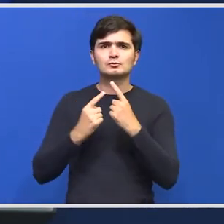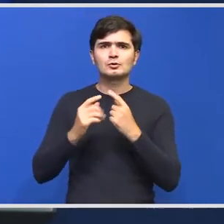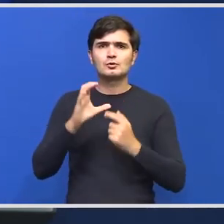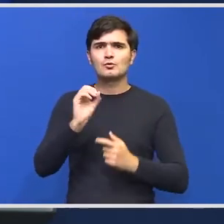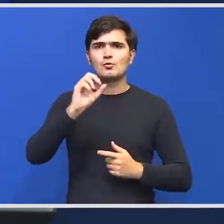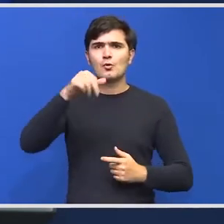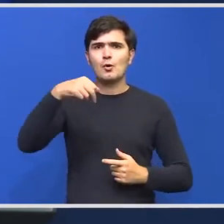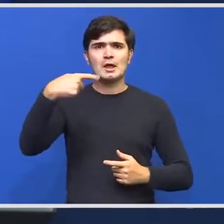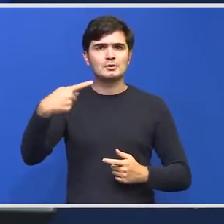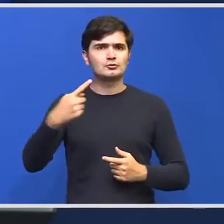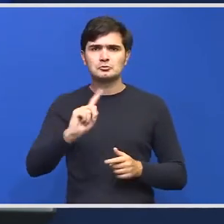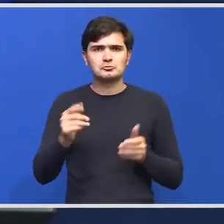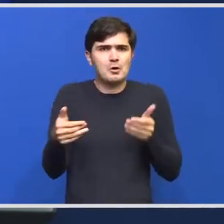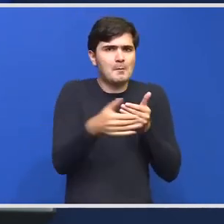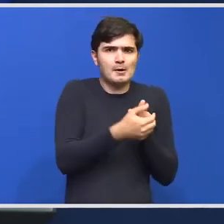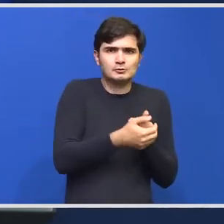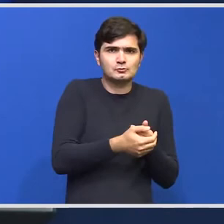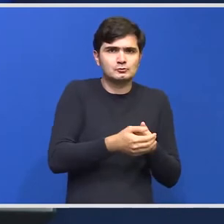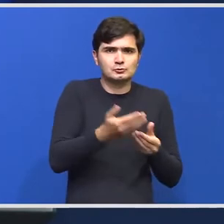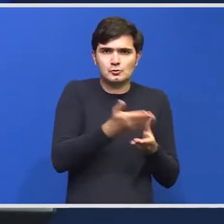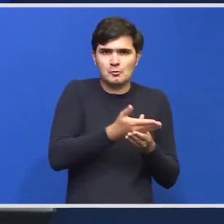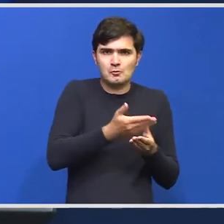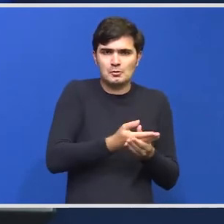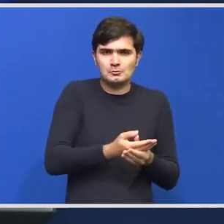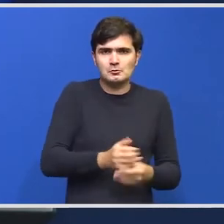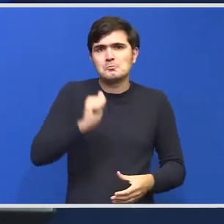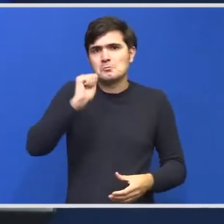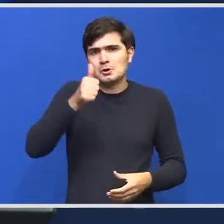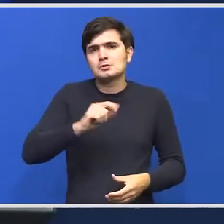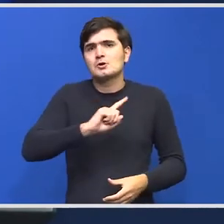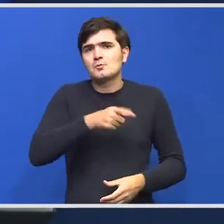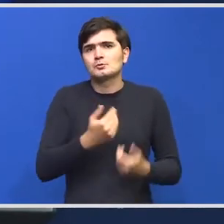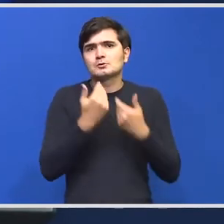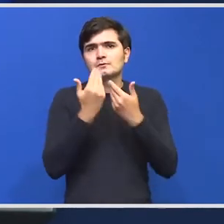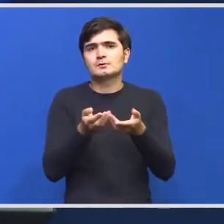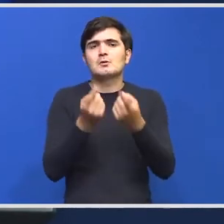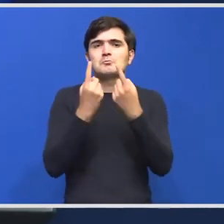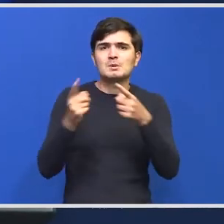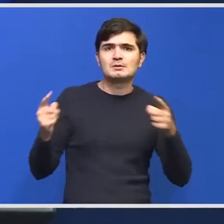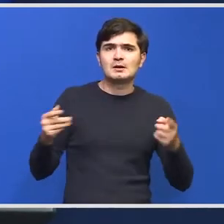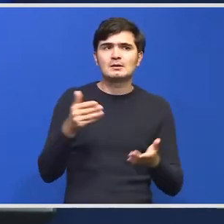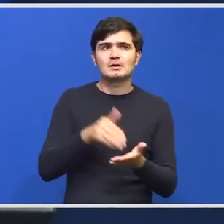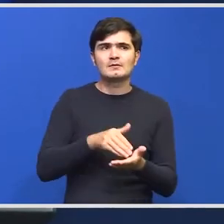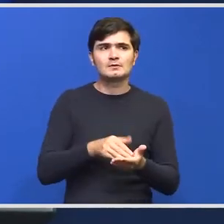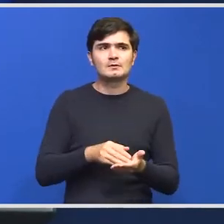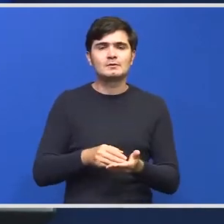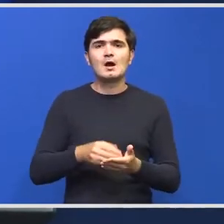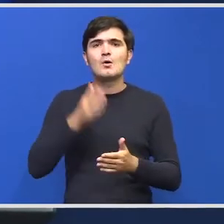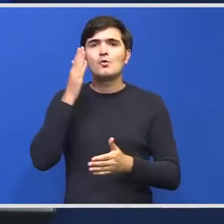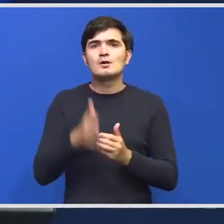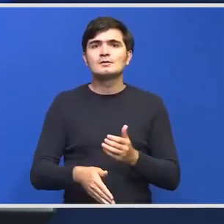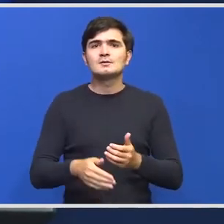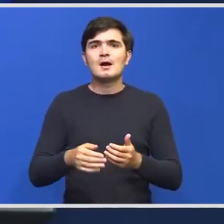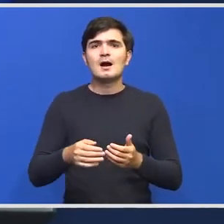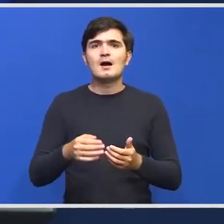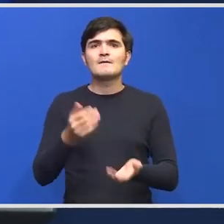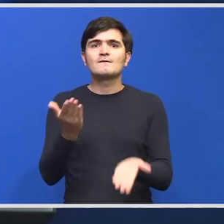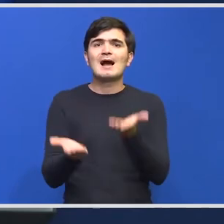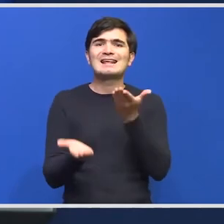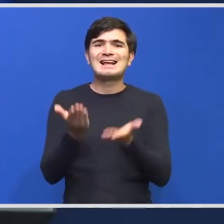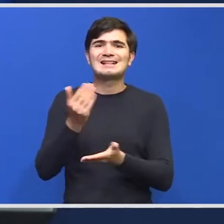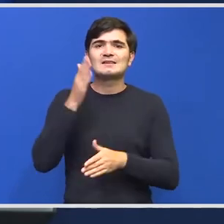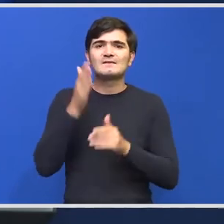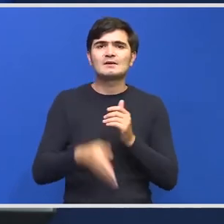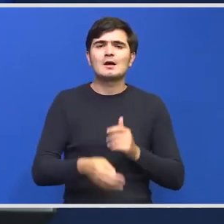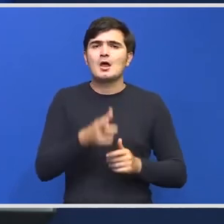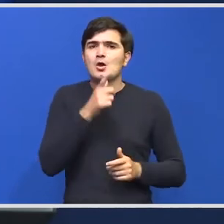am ținut-o așa sub preș mâine vă putem da detaliile de care aveți nevoie varianta finală pe care ați adoptat-o unde este